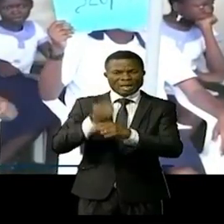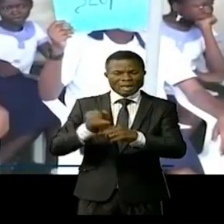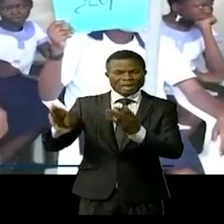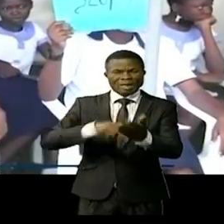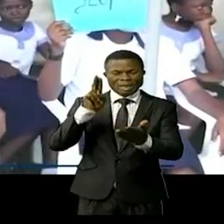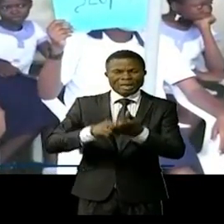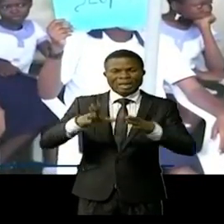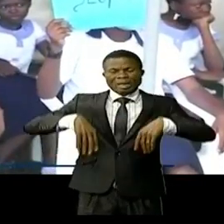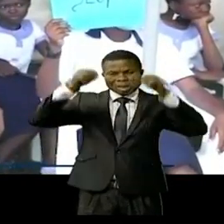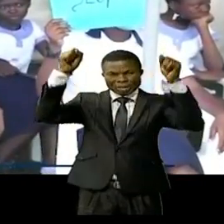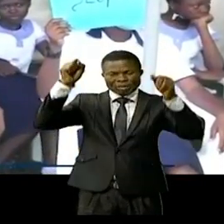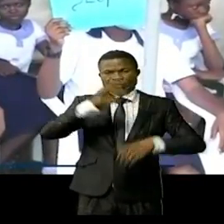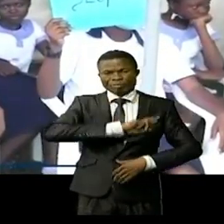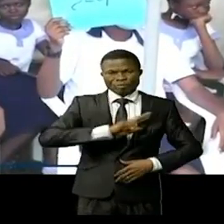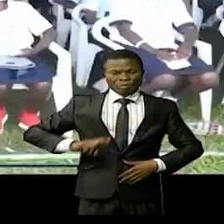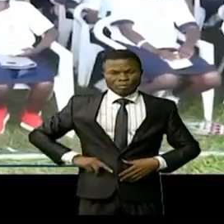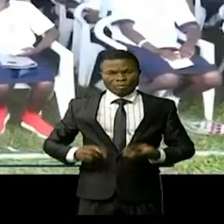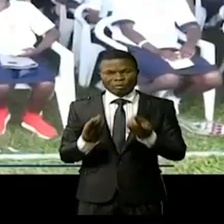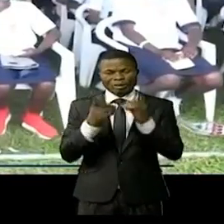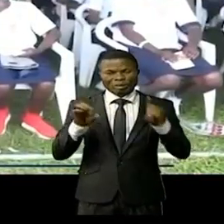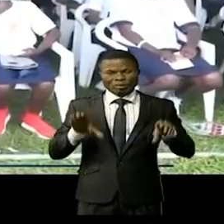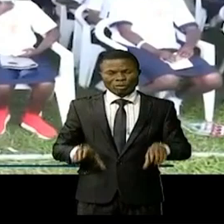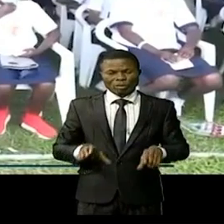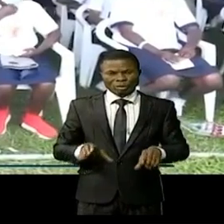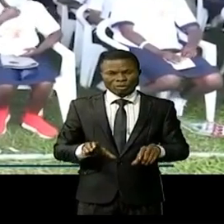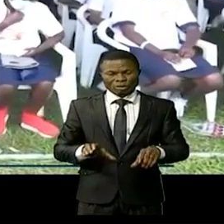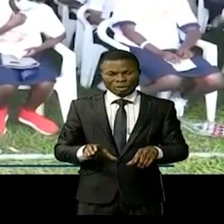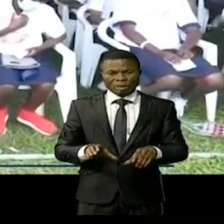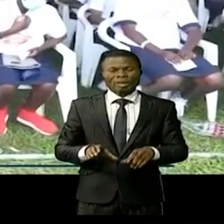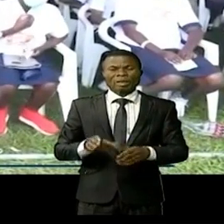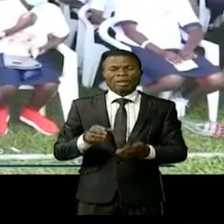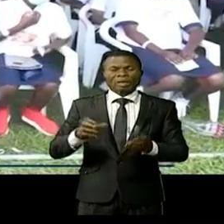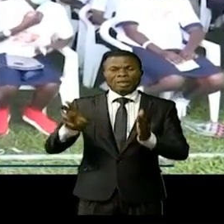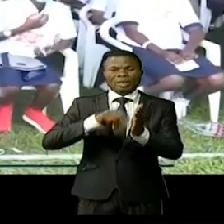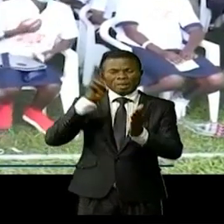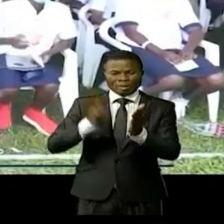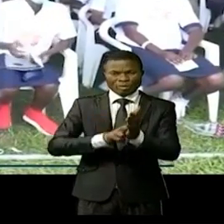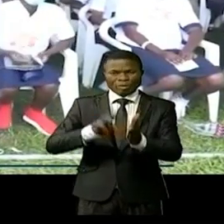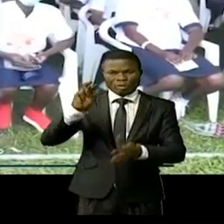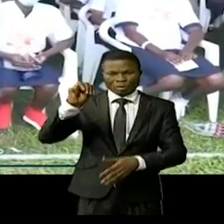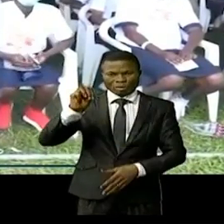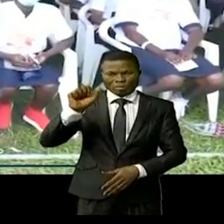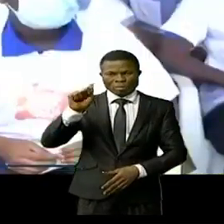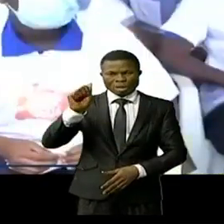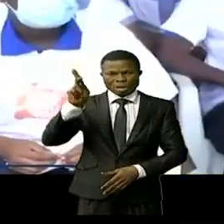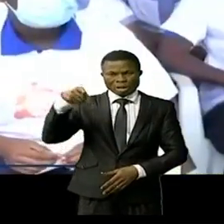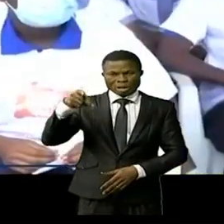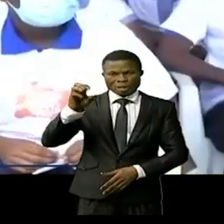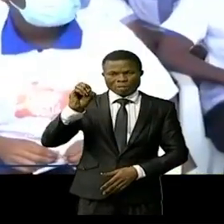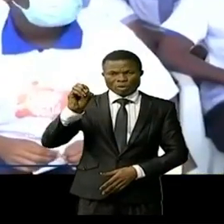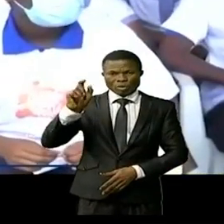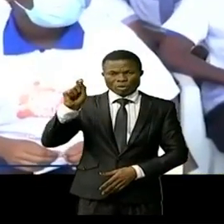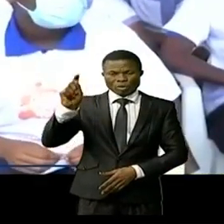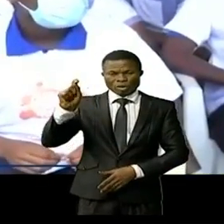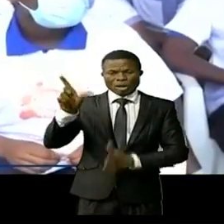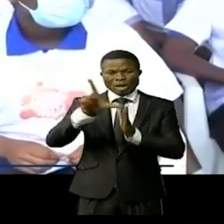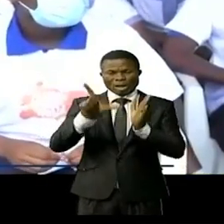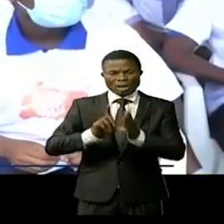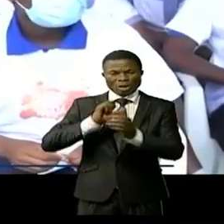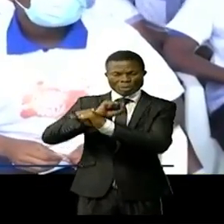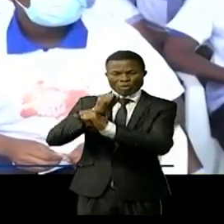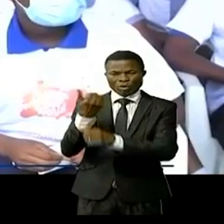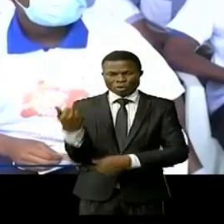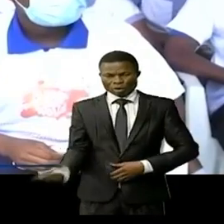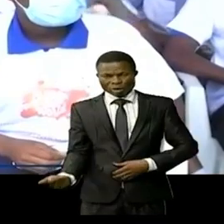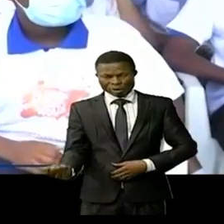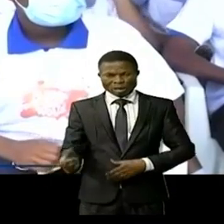ratifiés par la République démocratique du Congo à l'image du protocole de Maputo la loi sur la protection de l'enfant